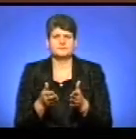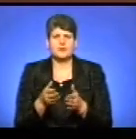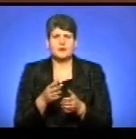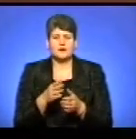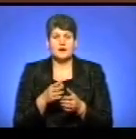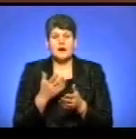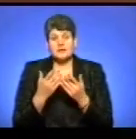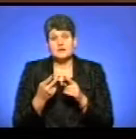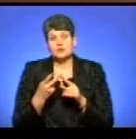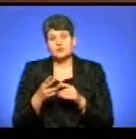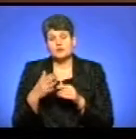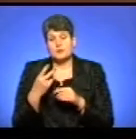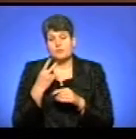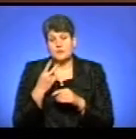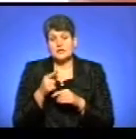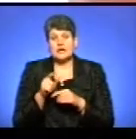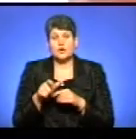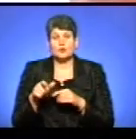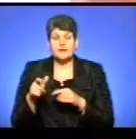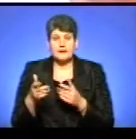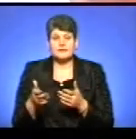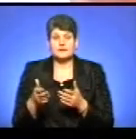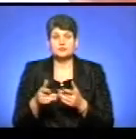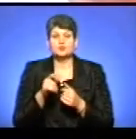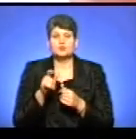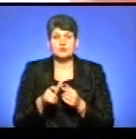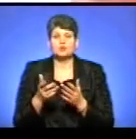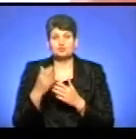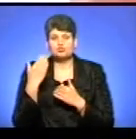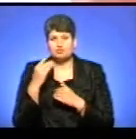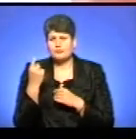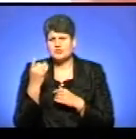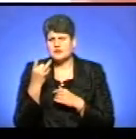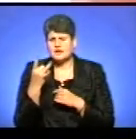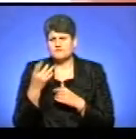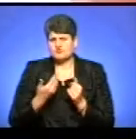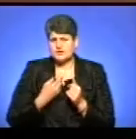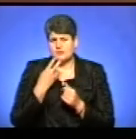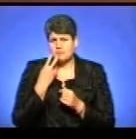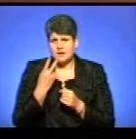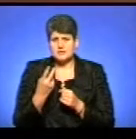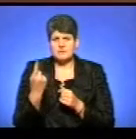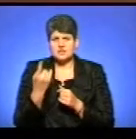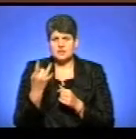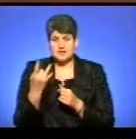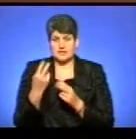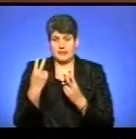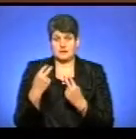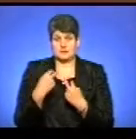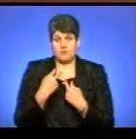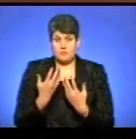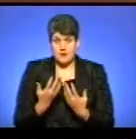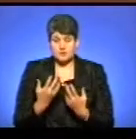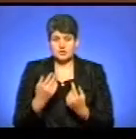цей. Але з іншої сторони ми побачили таких людей, просто людину, яку чужу перший раз ми в житті побачили, перший раз, яка нас побачила,